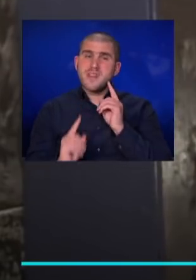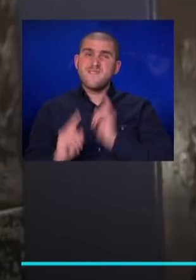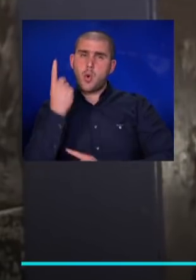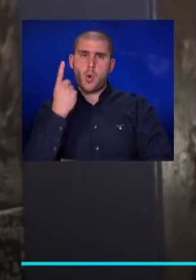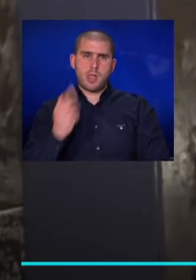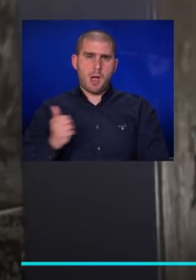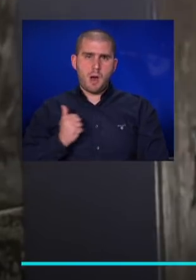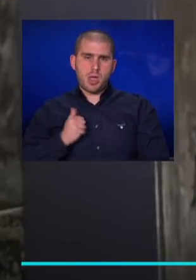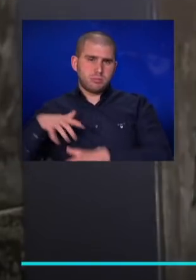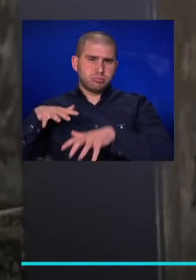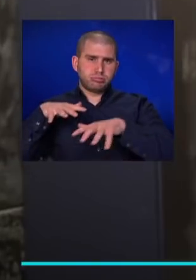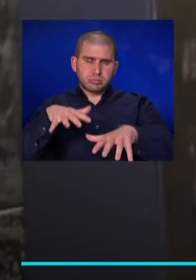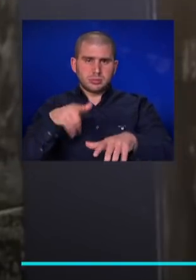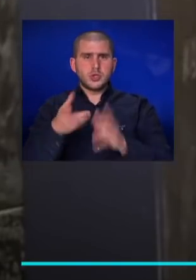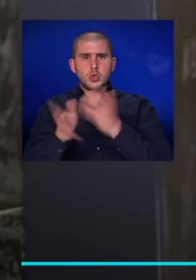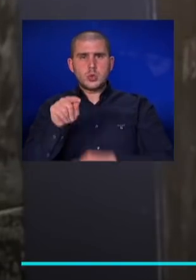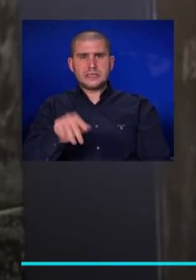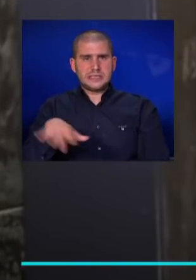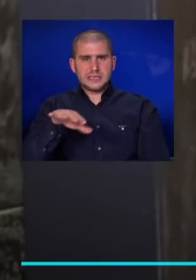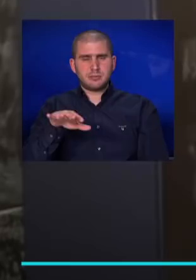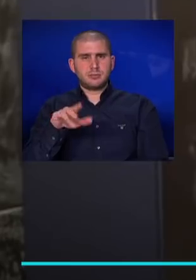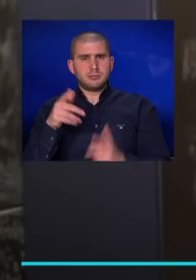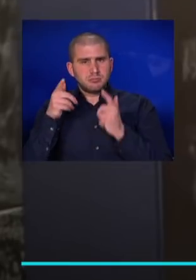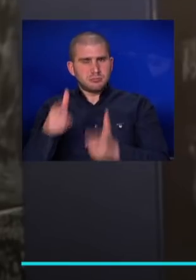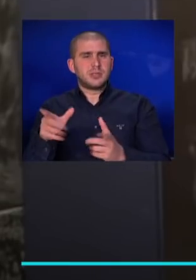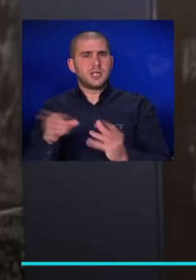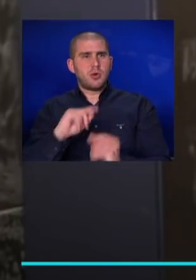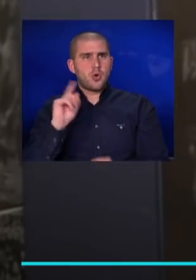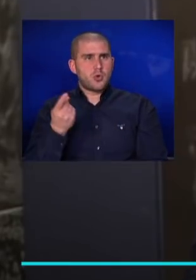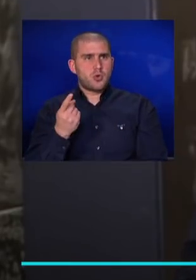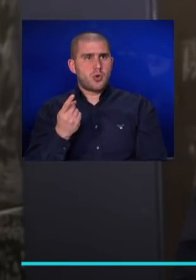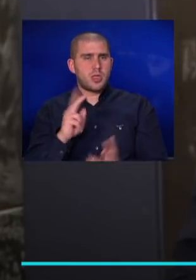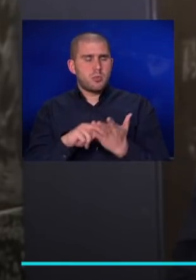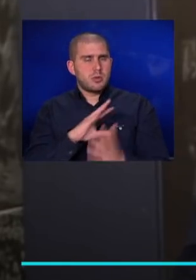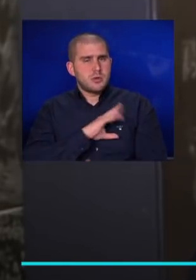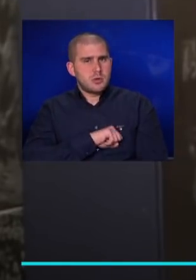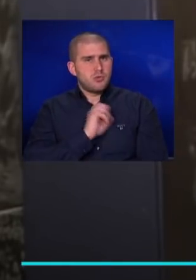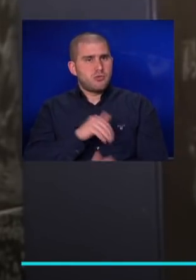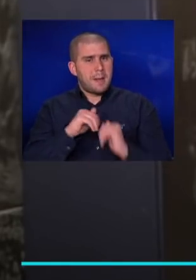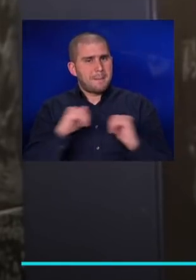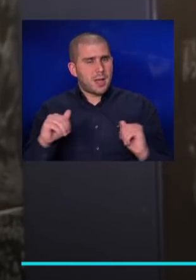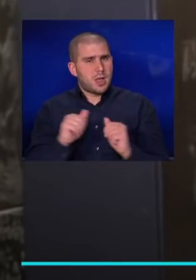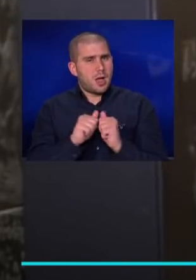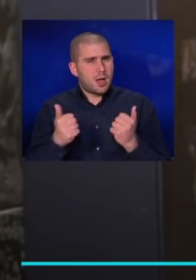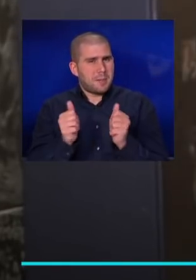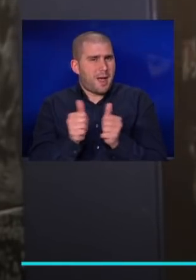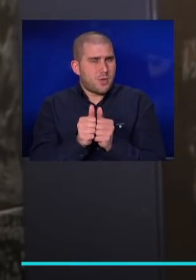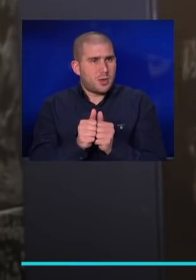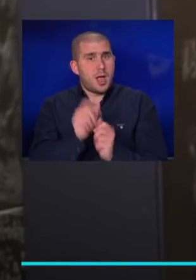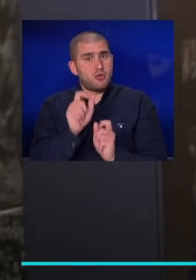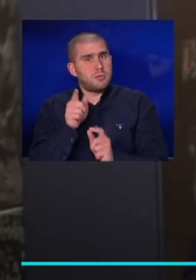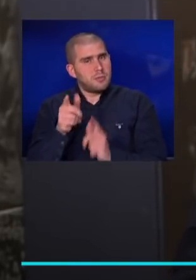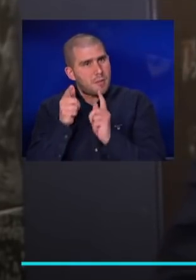של חיילים, שיוצאים מכאן לחזית עם כל התמונות קוראות הלב של הפרידה מהחברות. אנשים שהולכים לשם